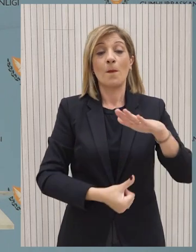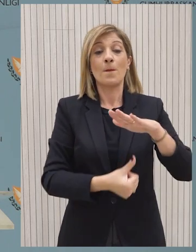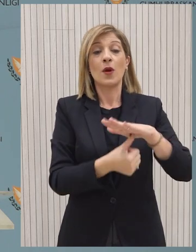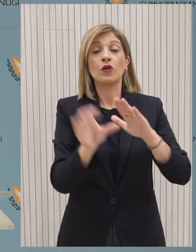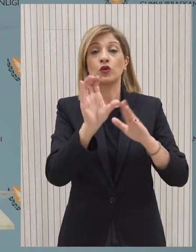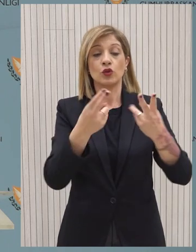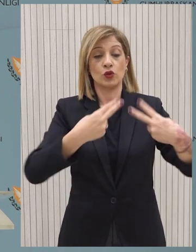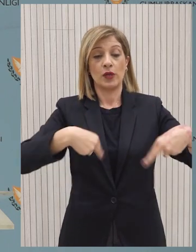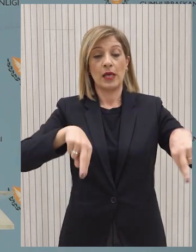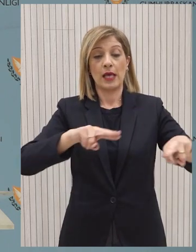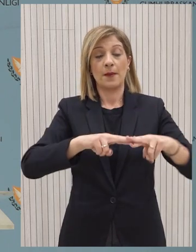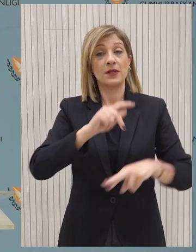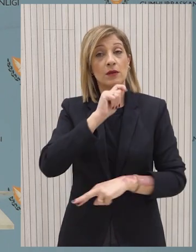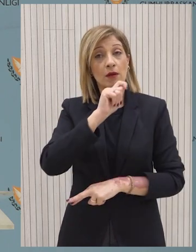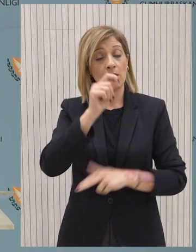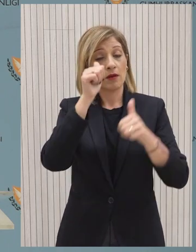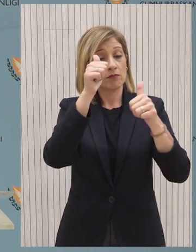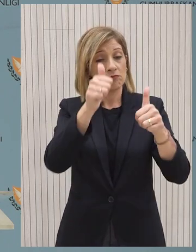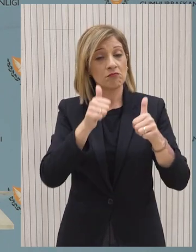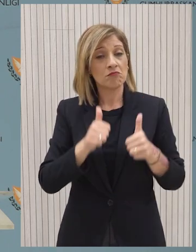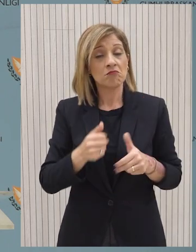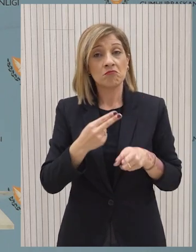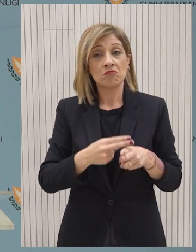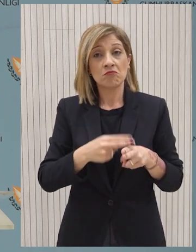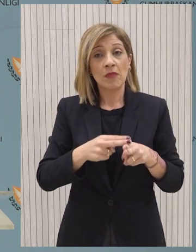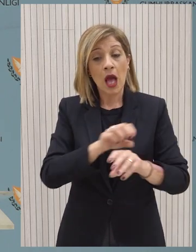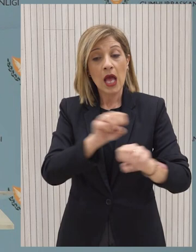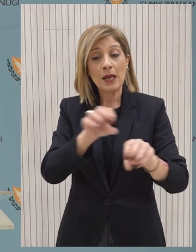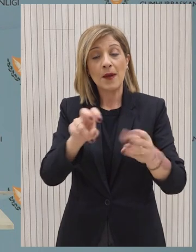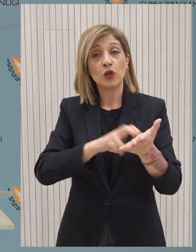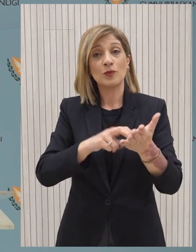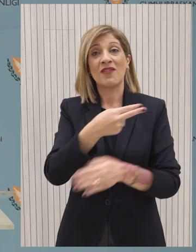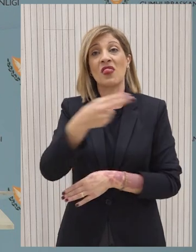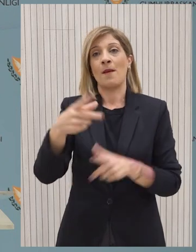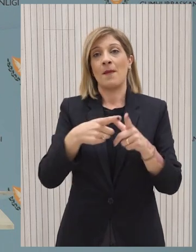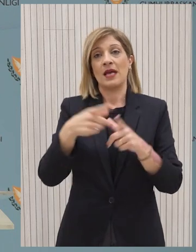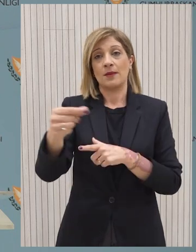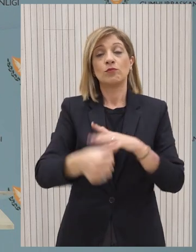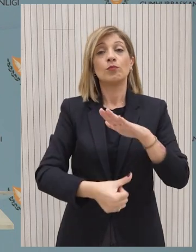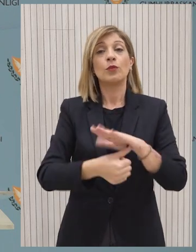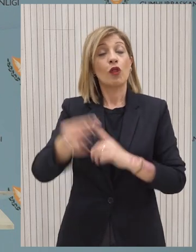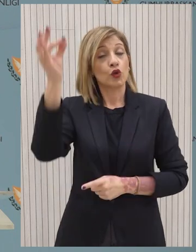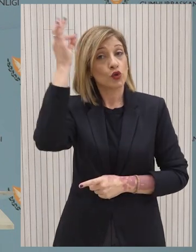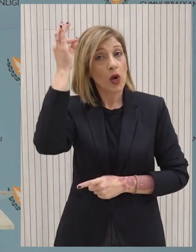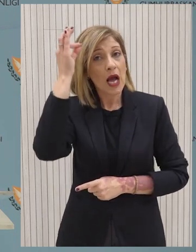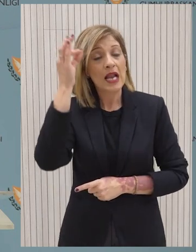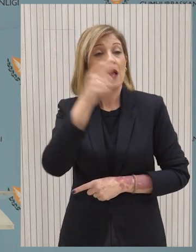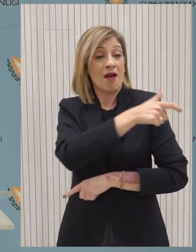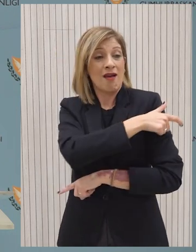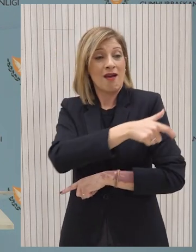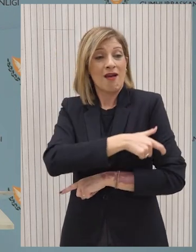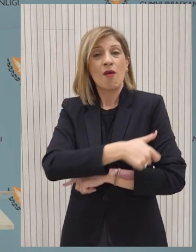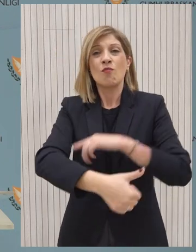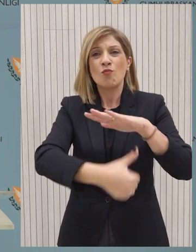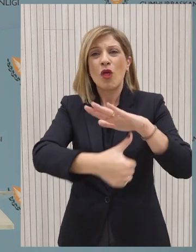πρέσβεις. Από τον πρόεδρο της Γαλλίας, από τους ηγέτες όλων των κρατών της περιοχής, συμπεριλαμβανομένου και του Ισραήλ, που αντιλαμβάνεστε ότι εν